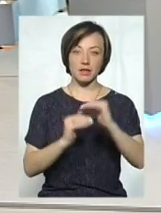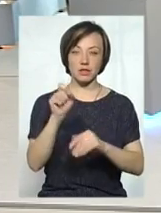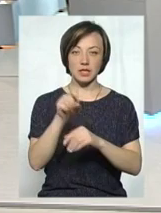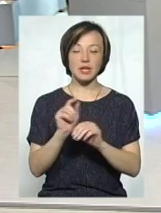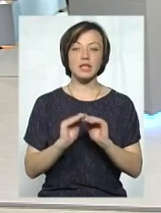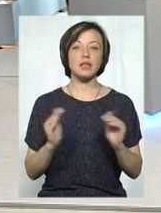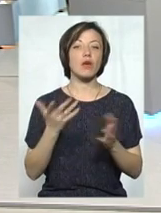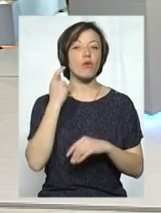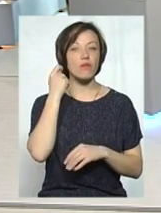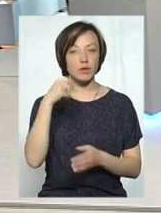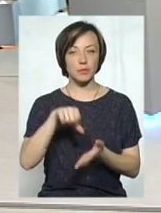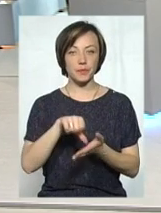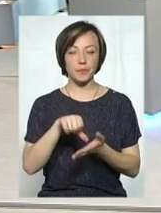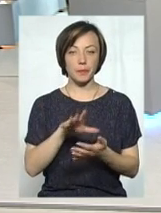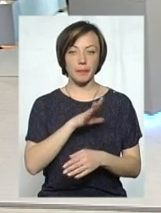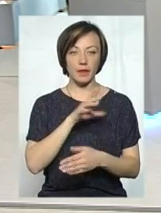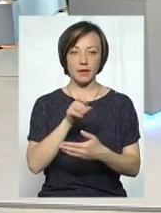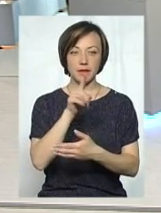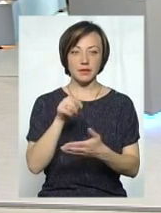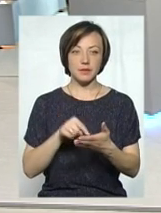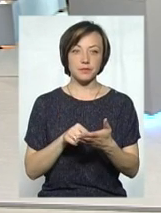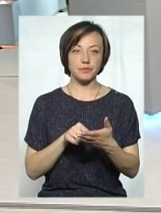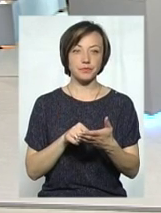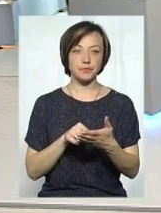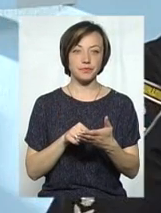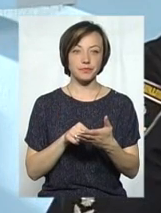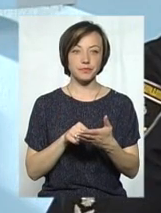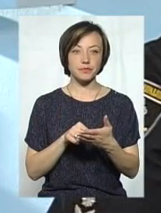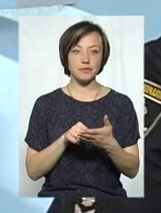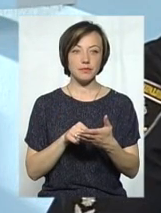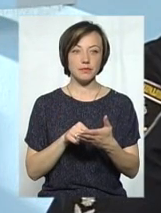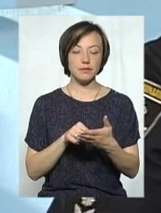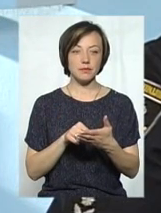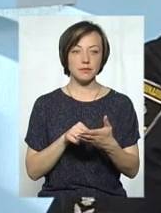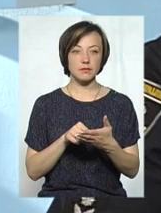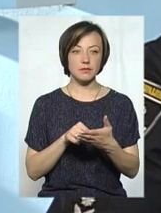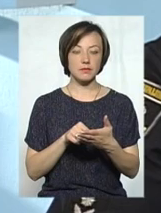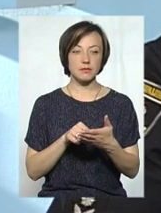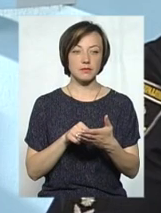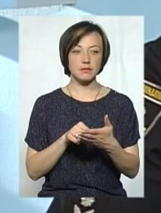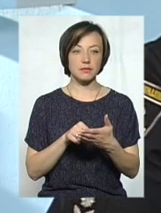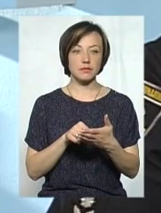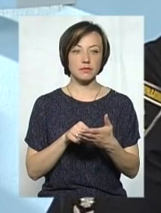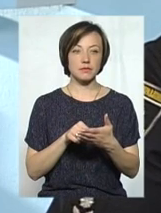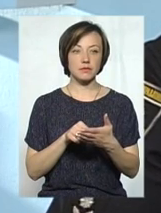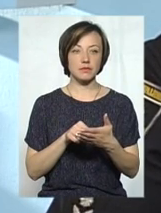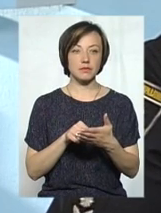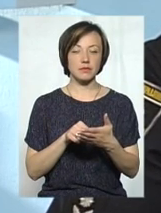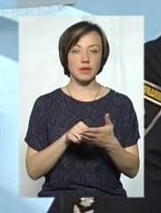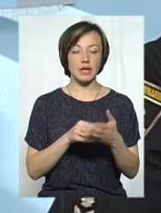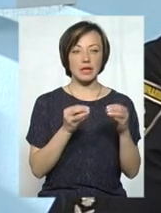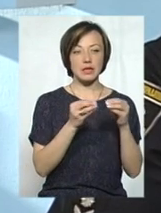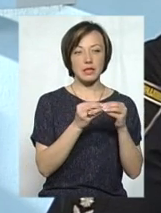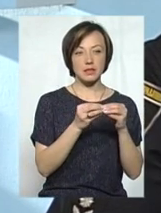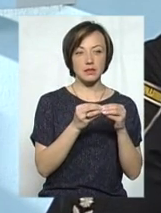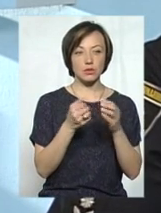А діти якого віку приймали участь? Діти приймали участь від 10